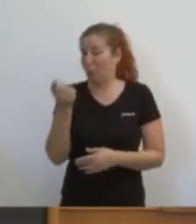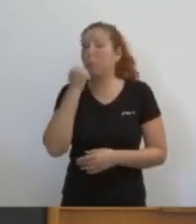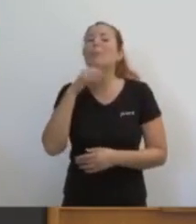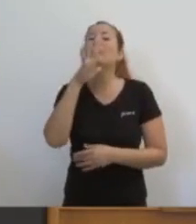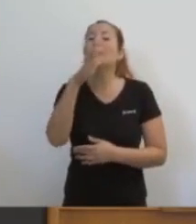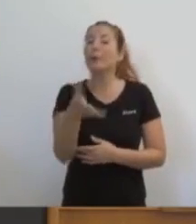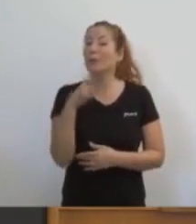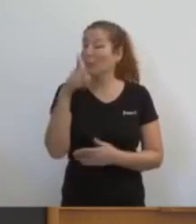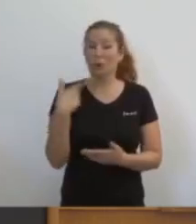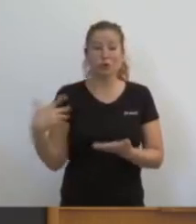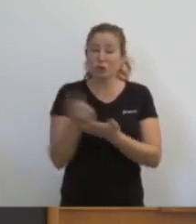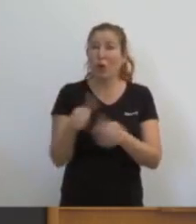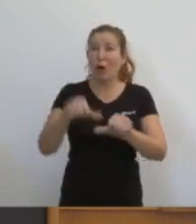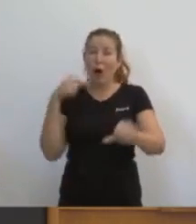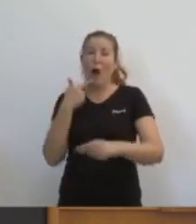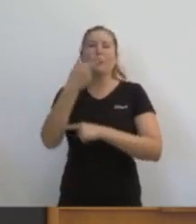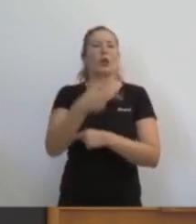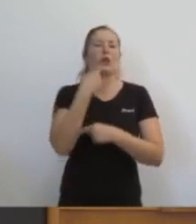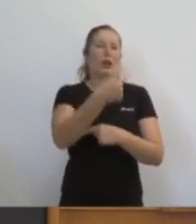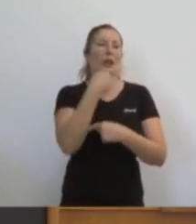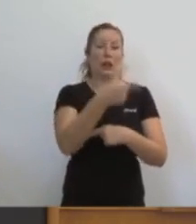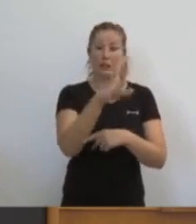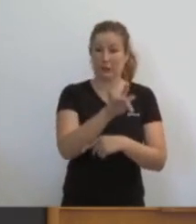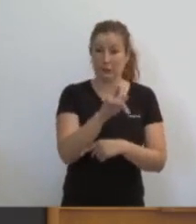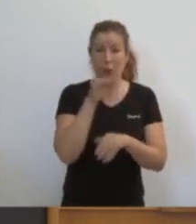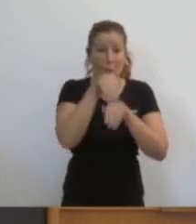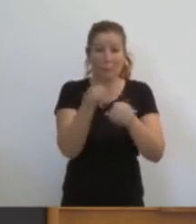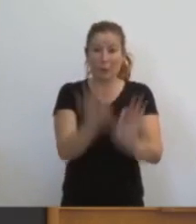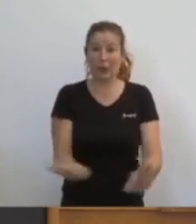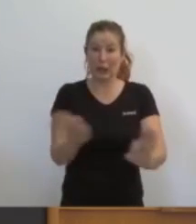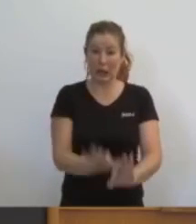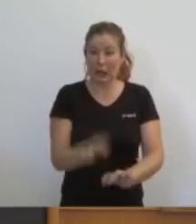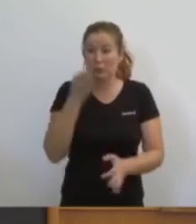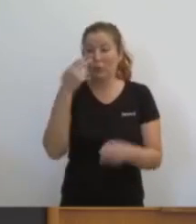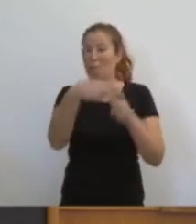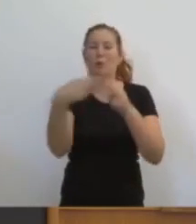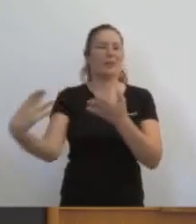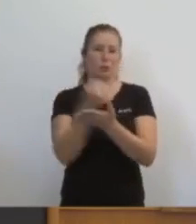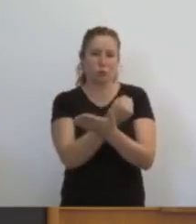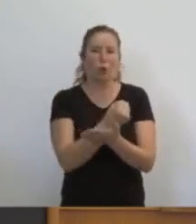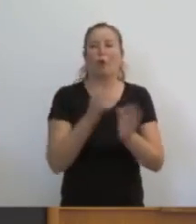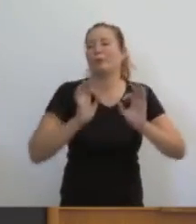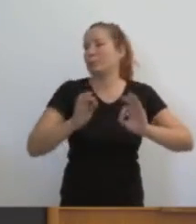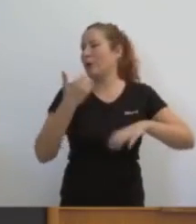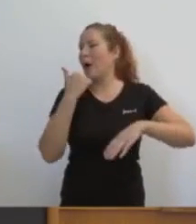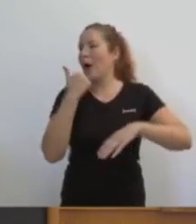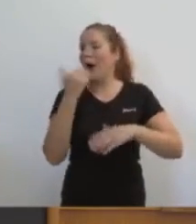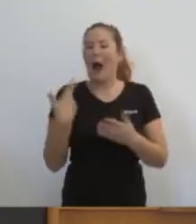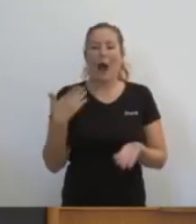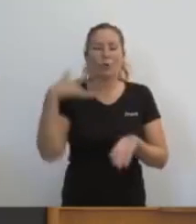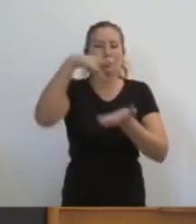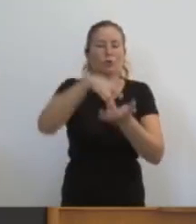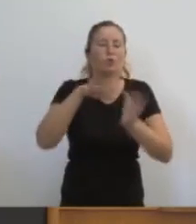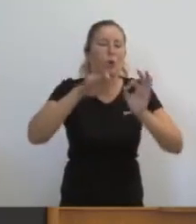el que ha dit. Els imputats tenen càrrec, els polítics estan en les taules de contractació, no han plantat ni plantaran